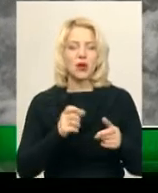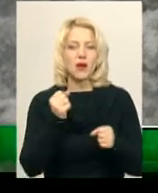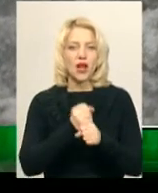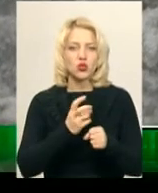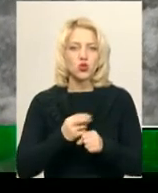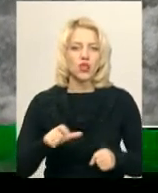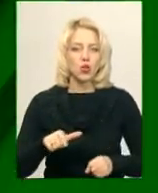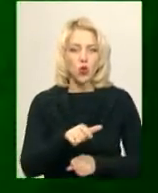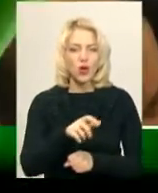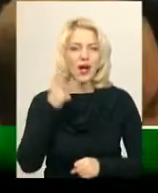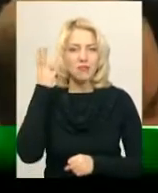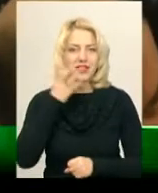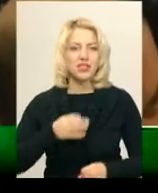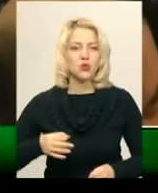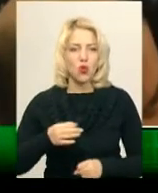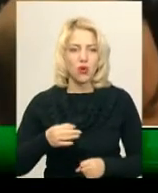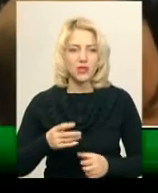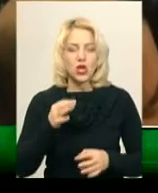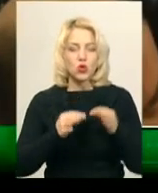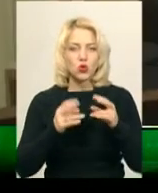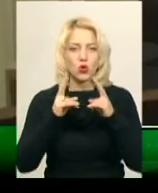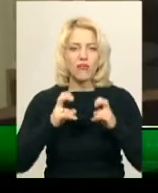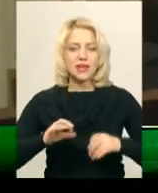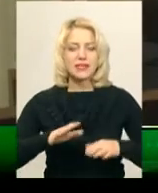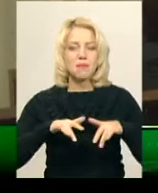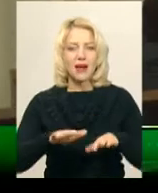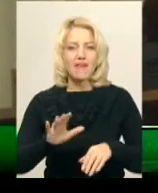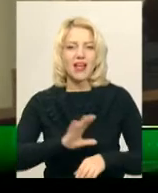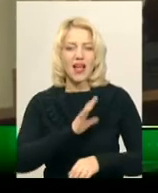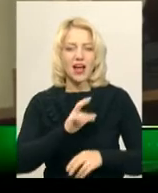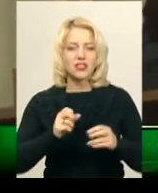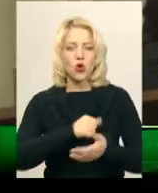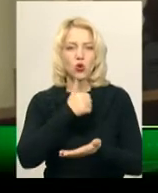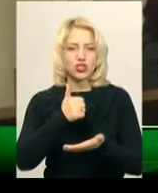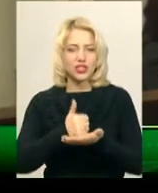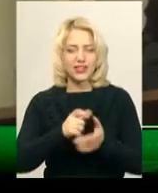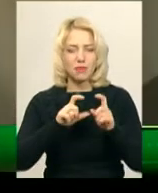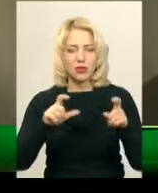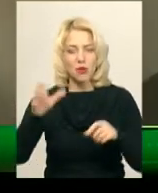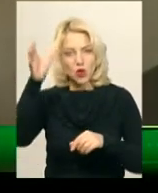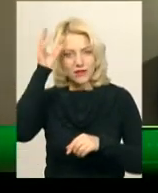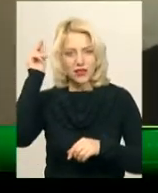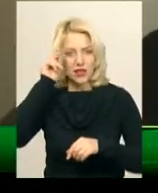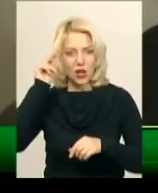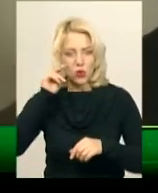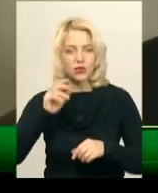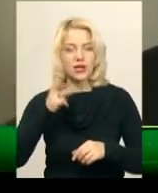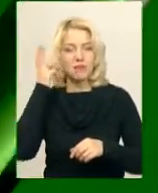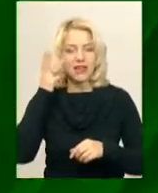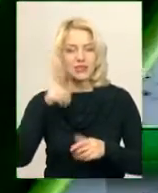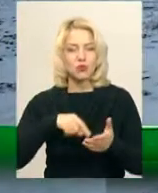області. Судовий розгляд справи екс-учільника Департаменту освіти і науки Хмельницької міської ради перенесли.